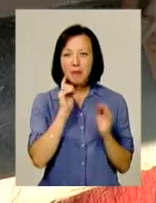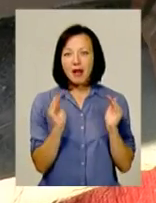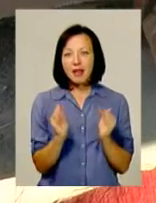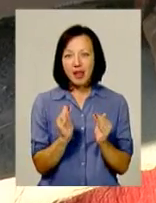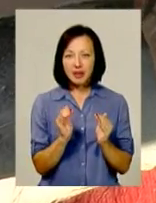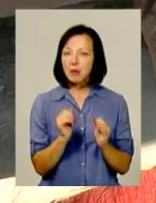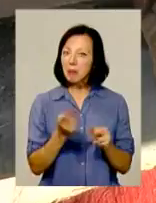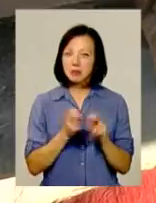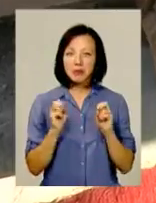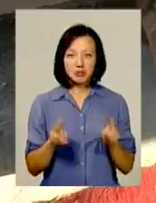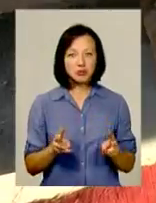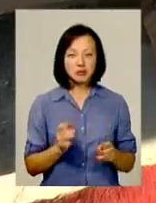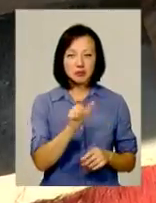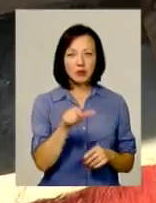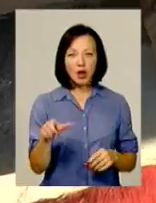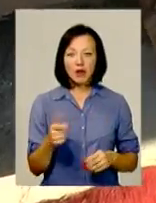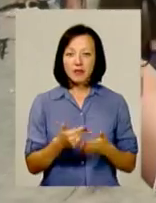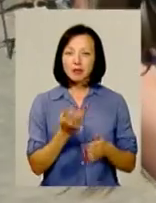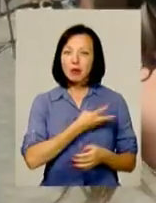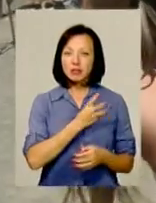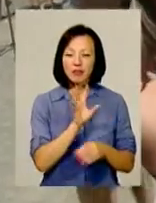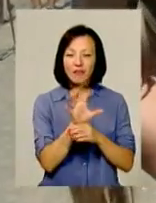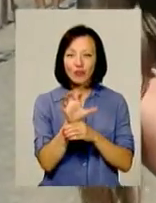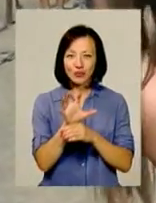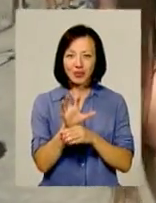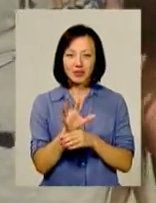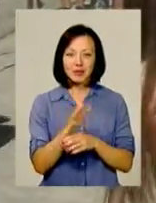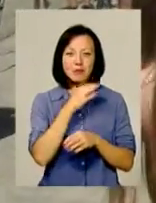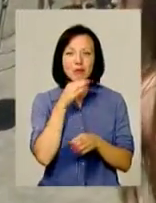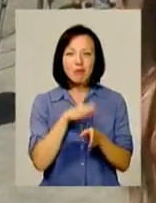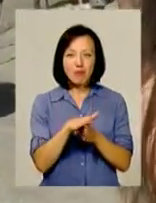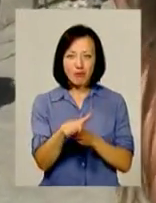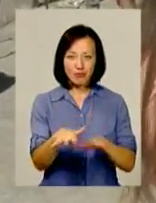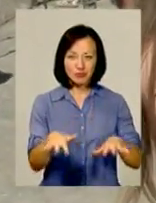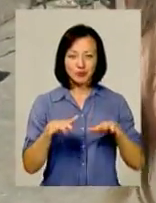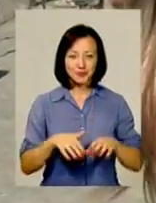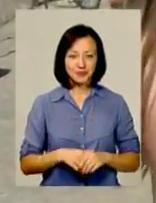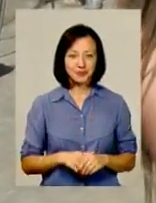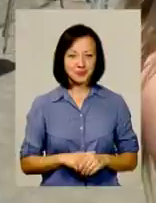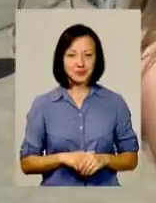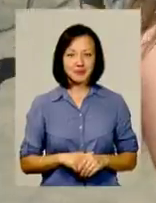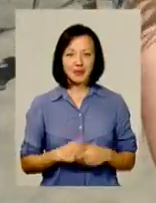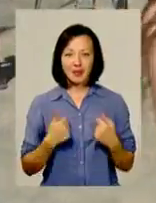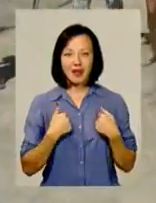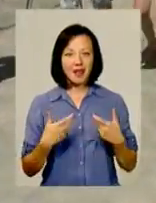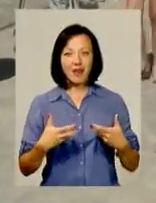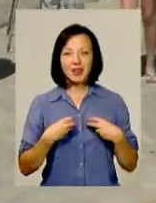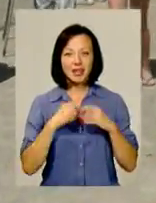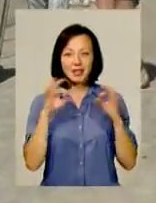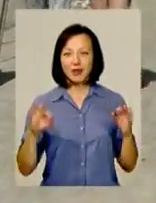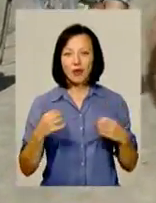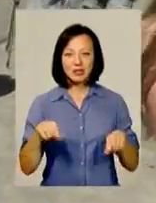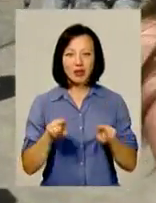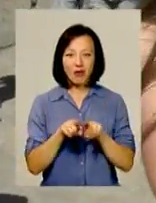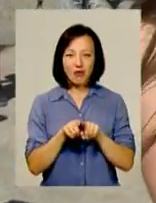безпечні для відвідувачів. Тому від бажаючих сфотографуватися немає відбою. Дуже вражена, ніколи такого